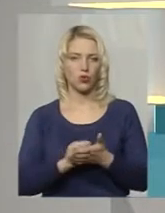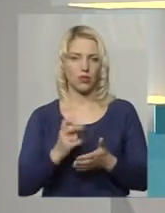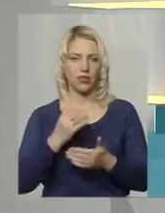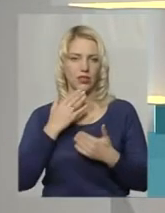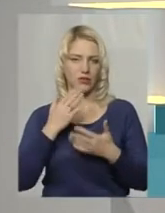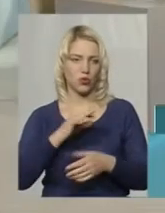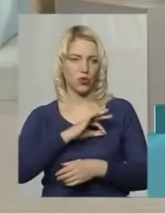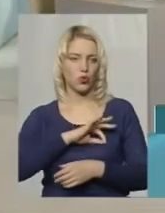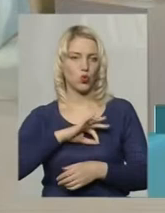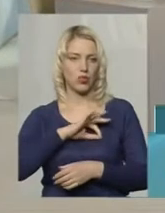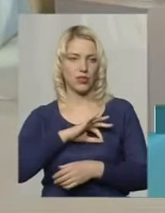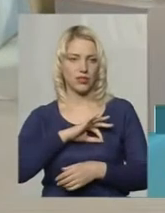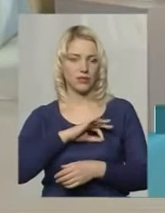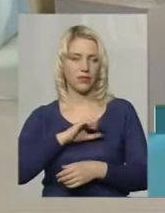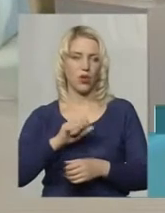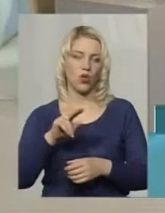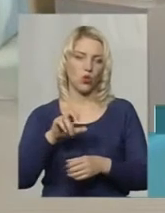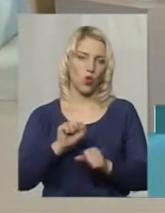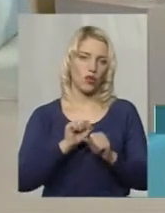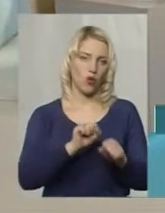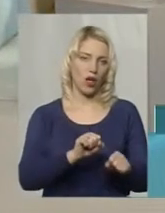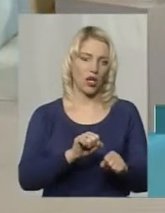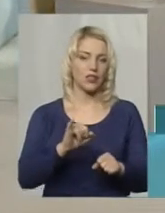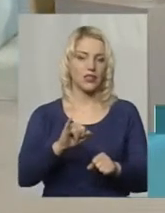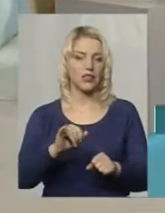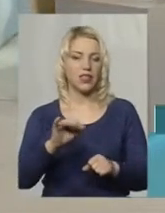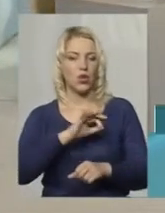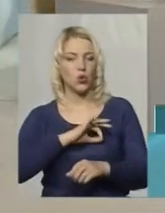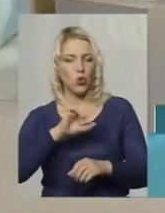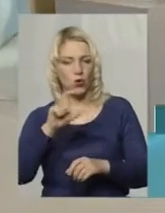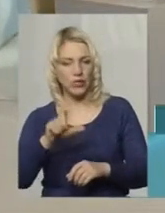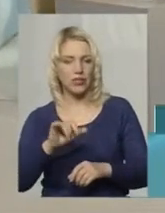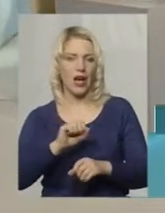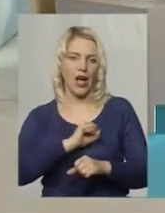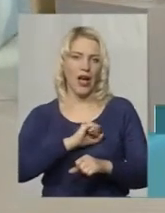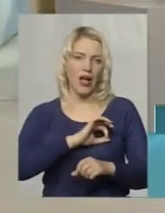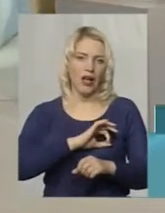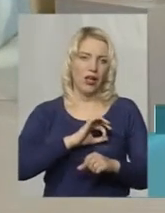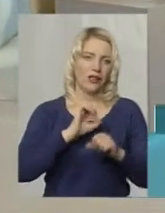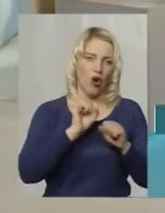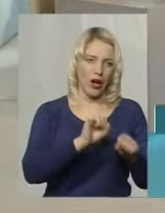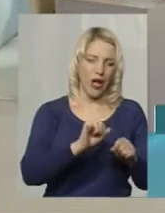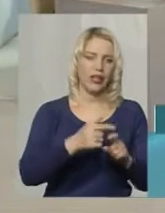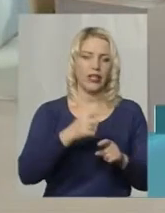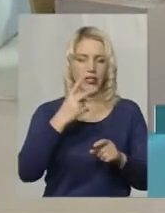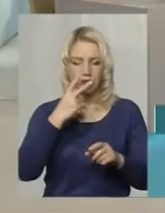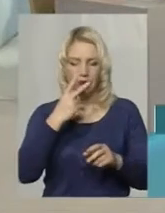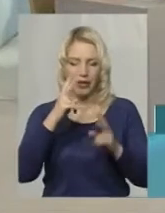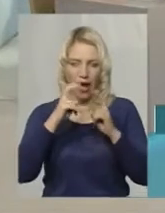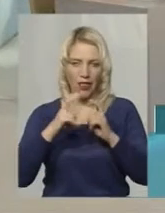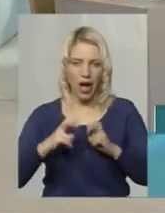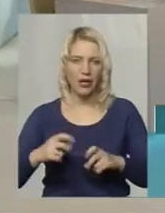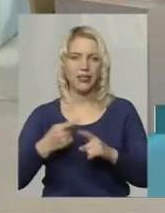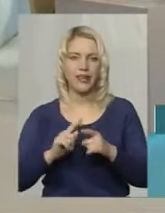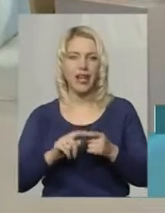юриста, адвоката. І юрист вже визначиться із тим, як будемо зробити ситуацію? він зробить правовий аналіз ситуації